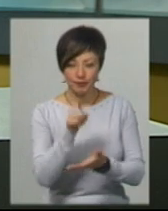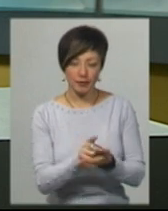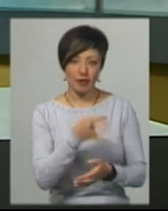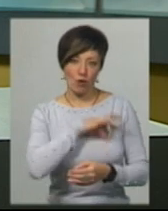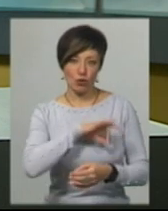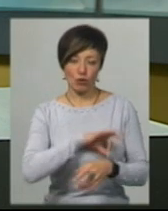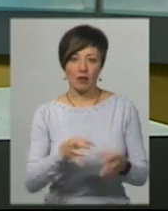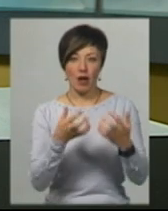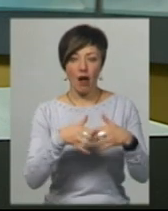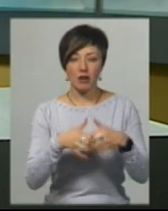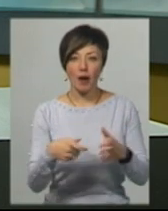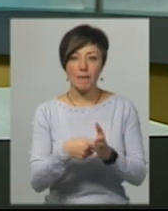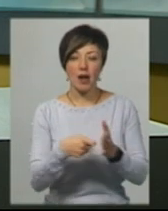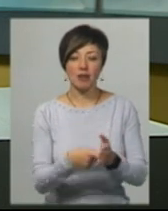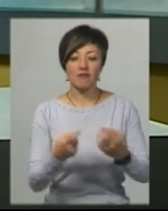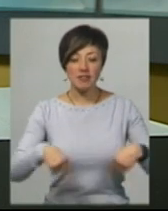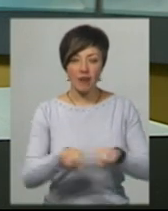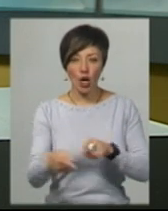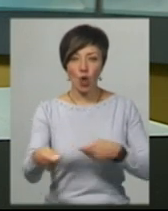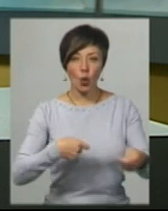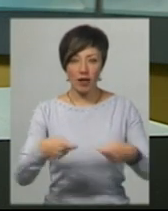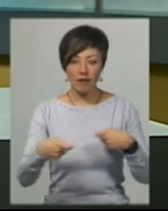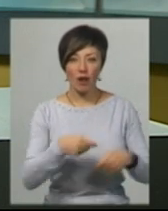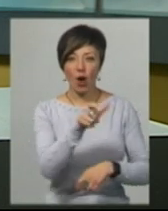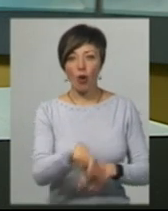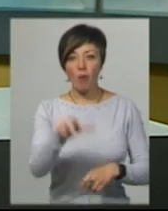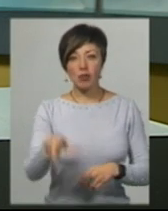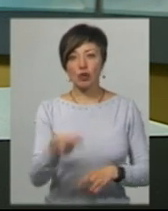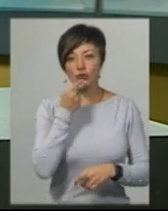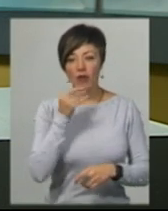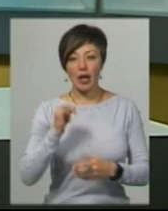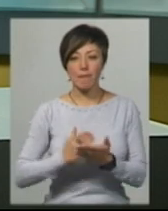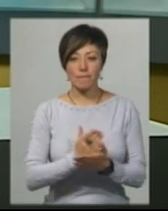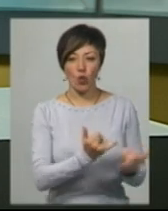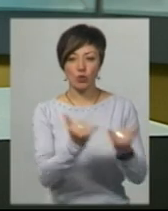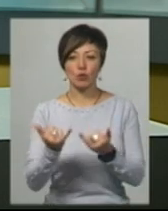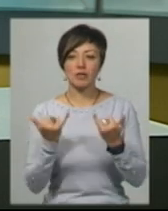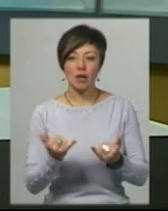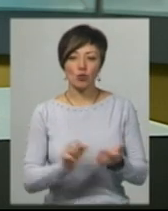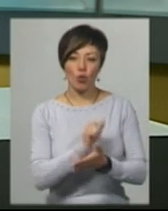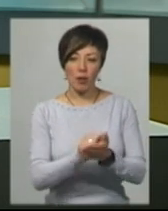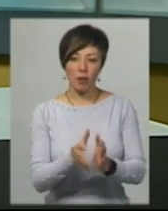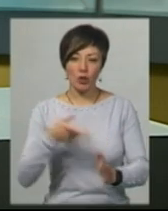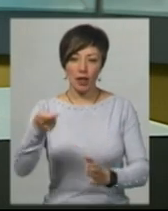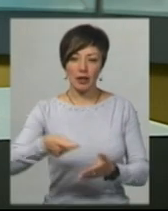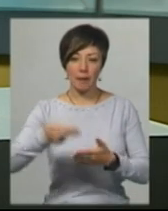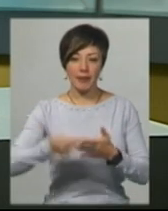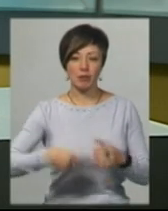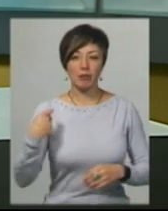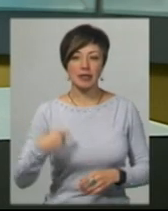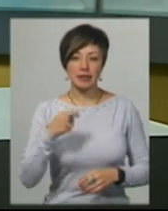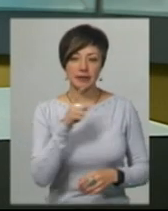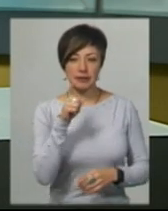використовувати касові апарати у сфері торгівлі, громадського харчування та послуг. Наразі документ подали на підпис президенту